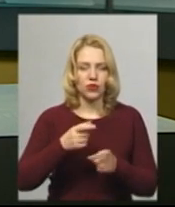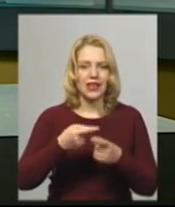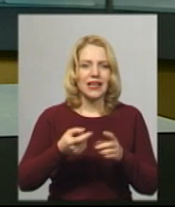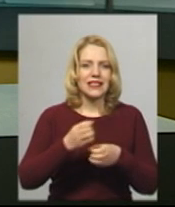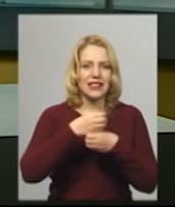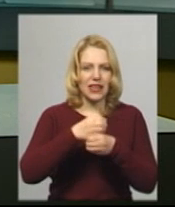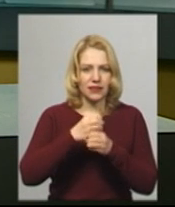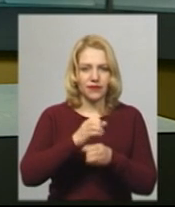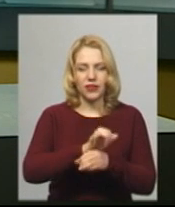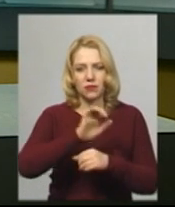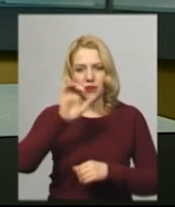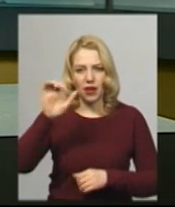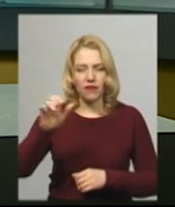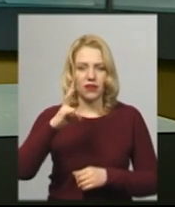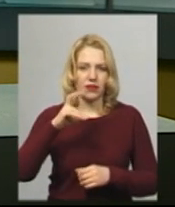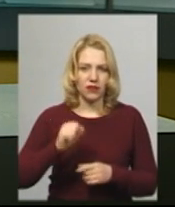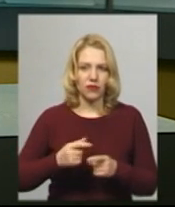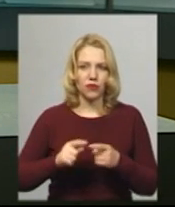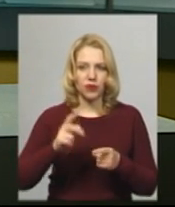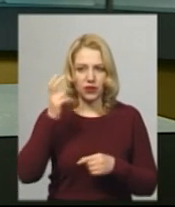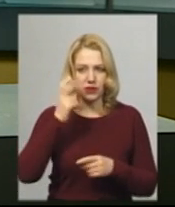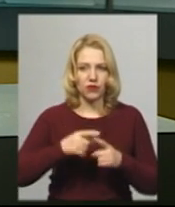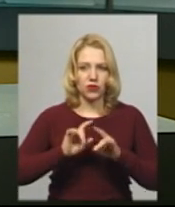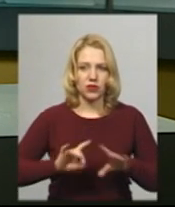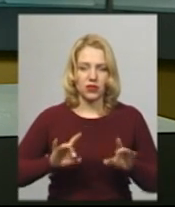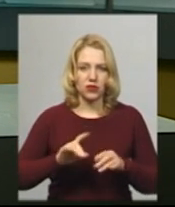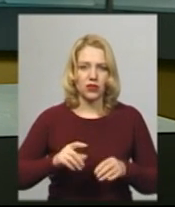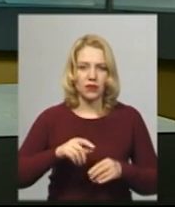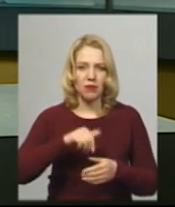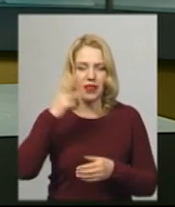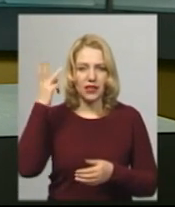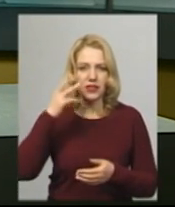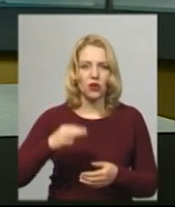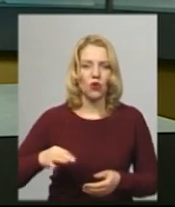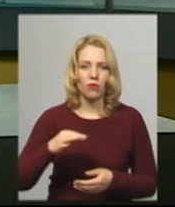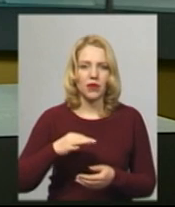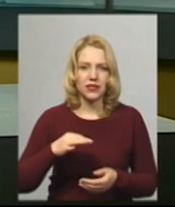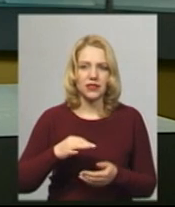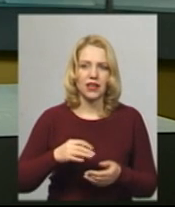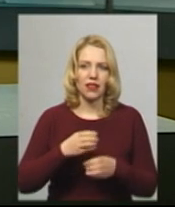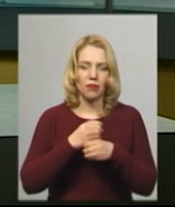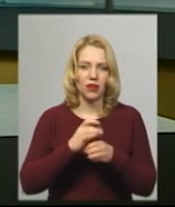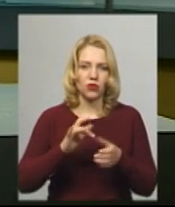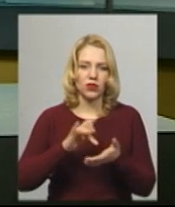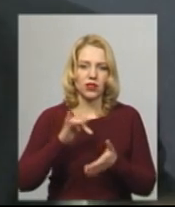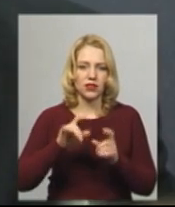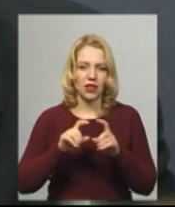виконуюч обов'язків директора державної установи Хмельницький обласний лабораторний центр МОЗ України Олег Балашов.